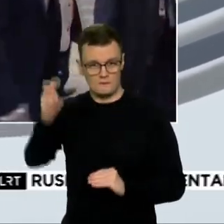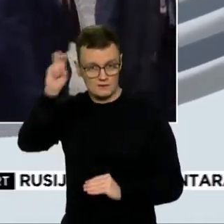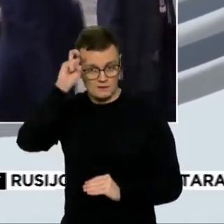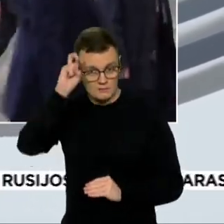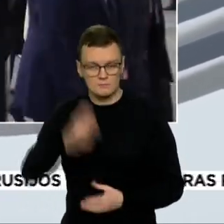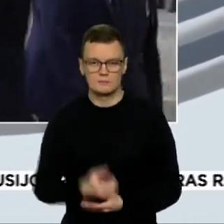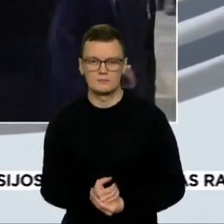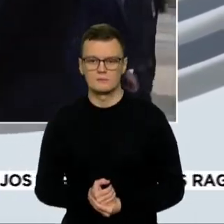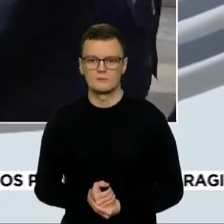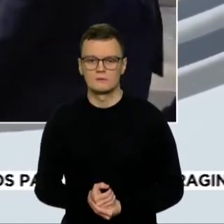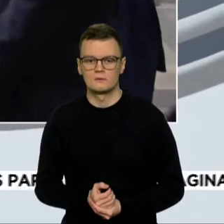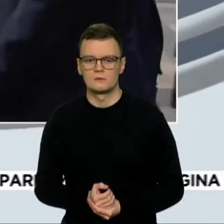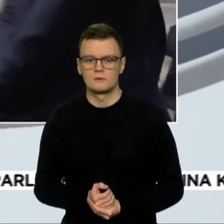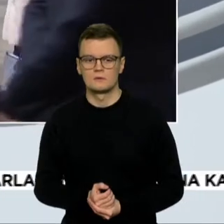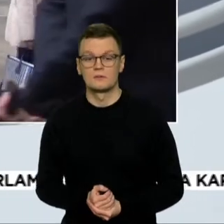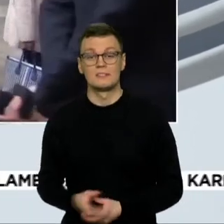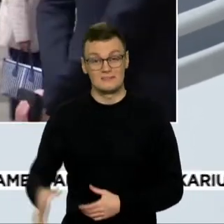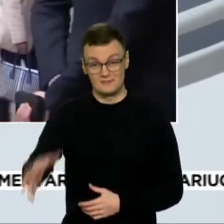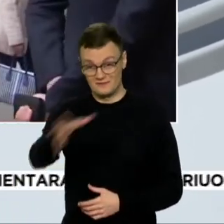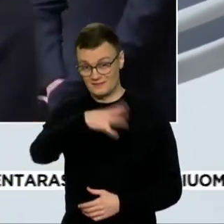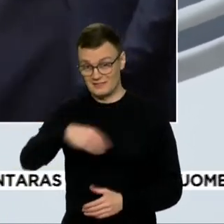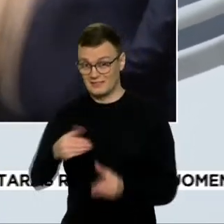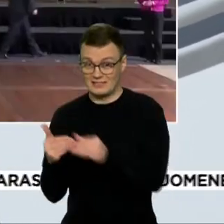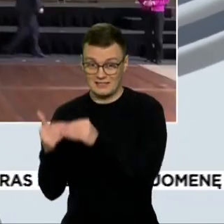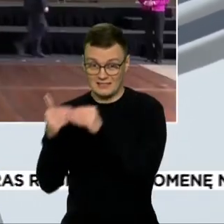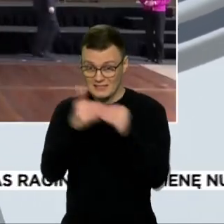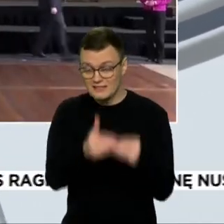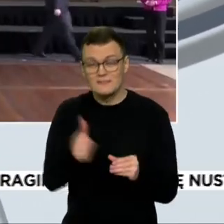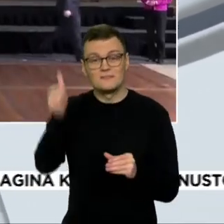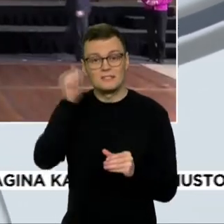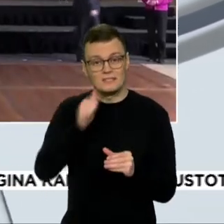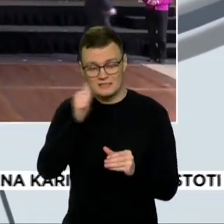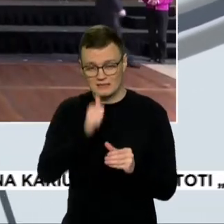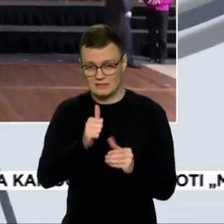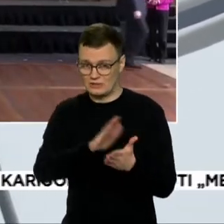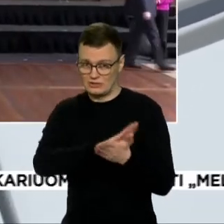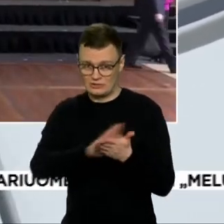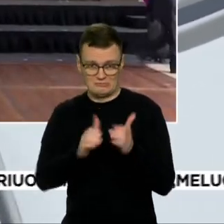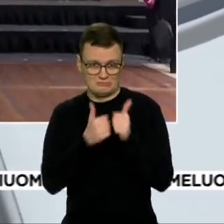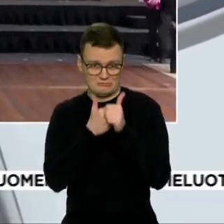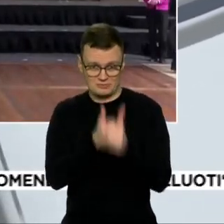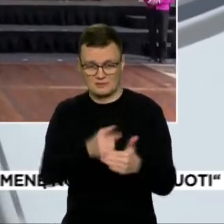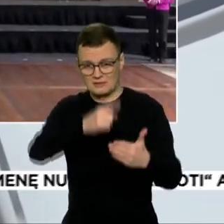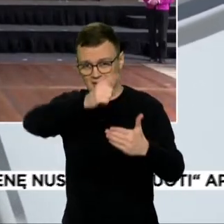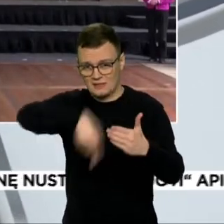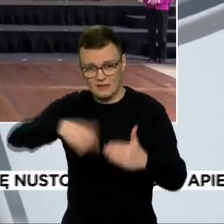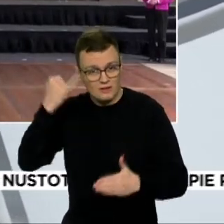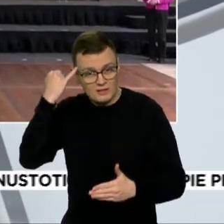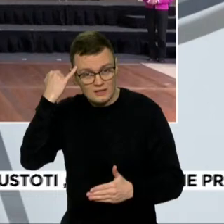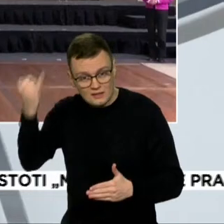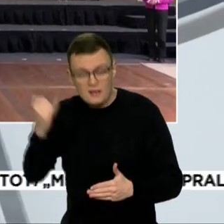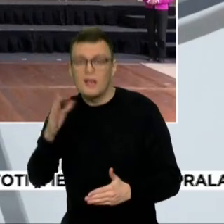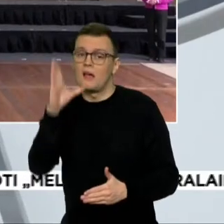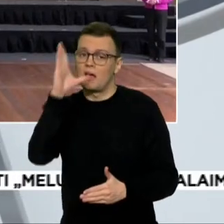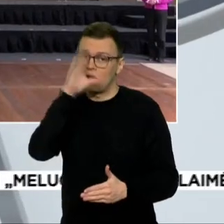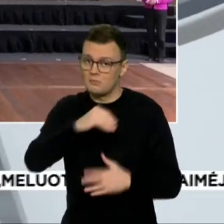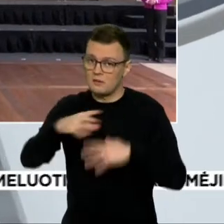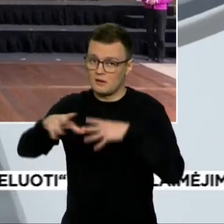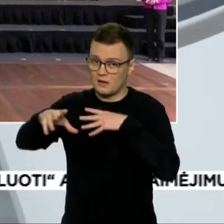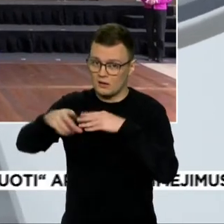Tikrai ne visi lyderiai, na, visą laiką nuosekliai tikėjo tokia idėja ir kalbėjo apie tai, kad pavyks kartu